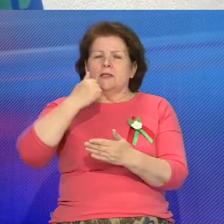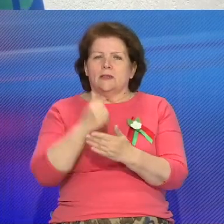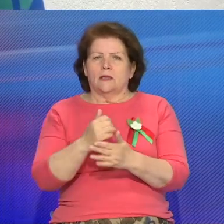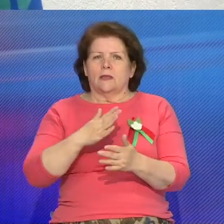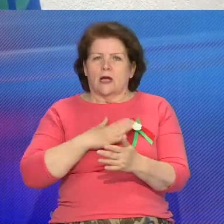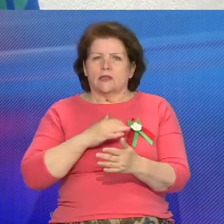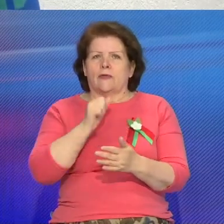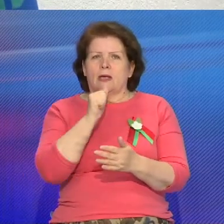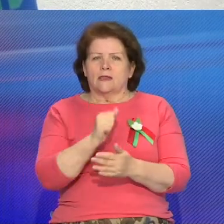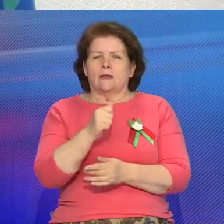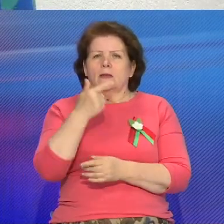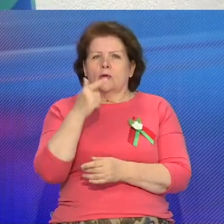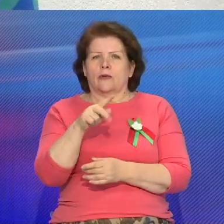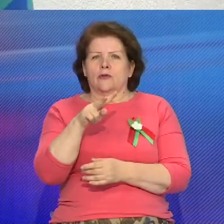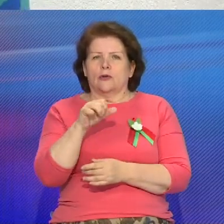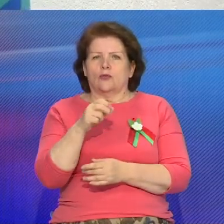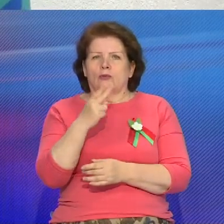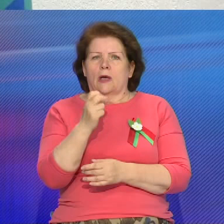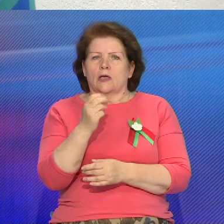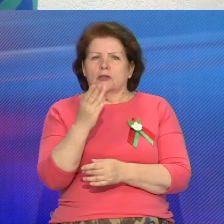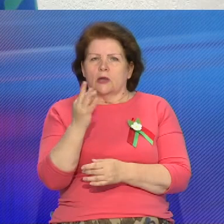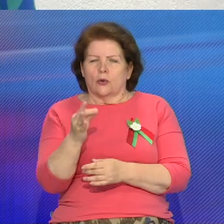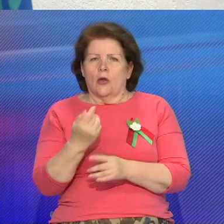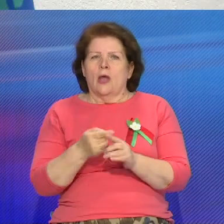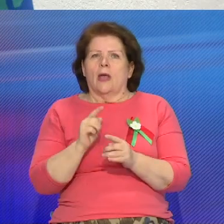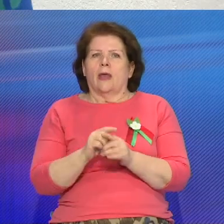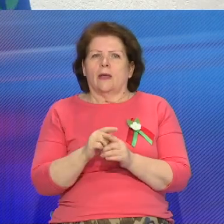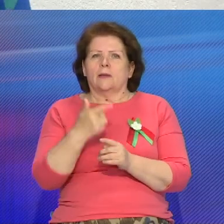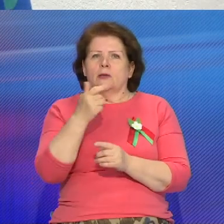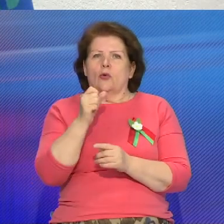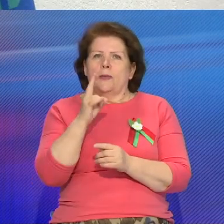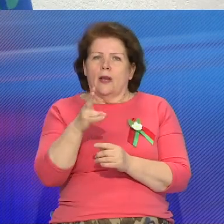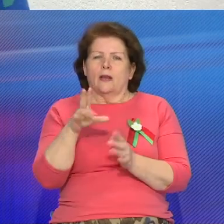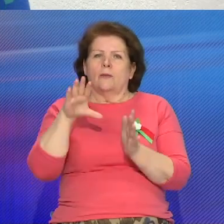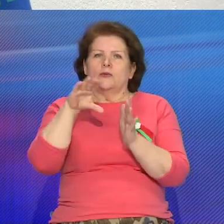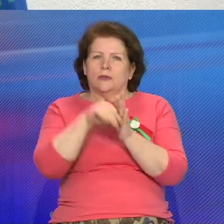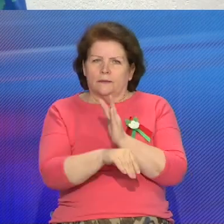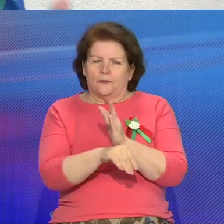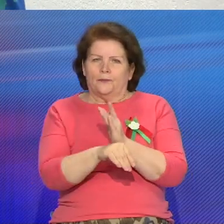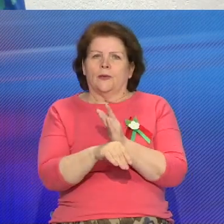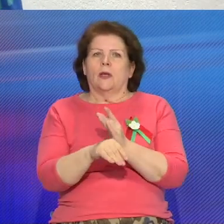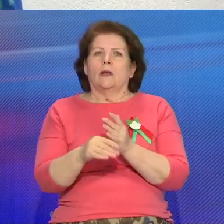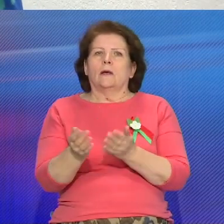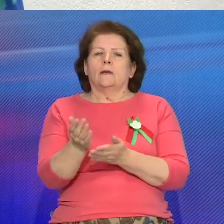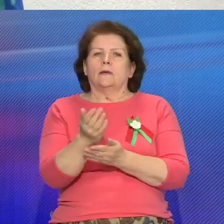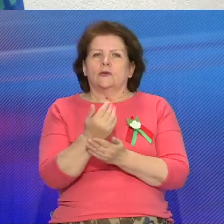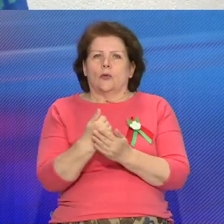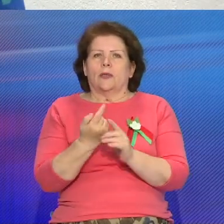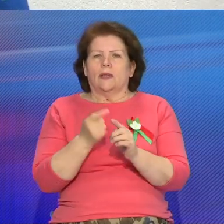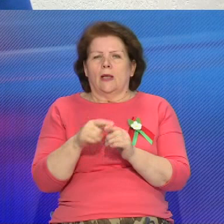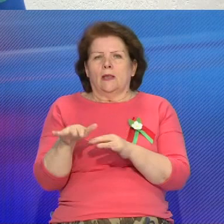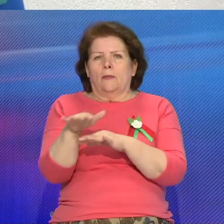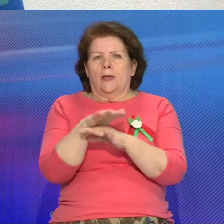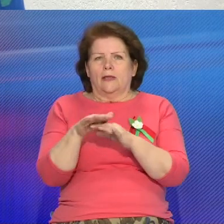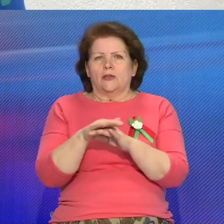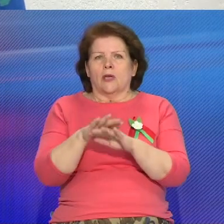Григорьевича Лукашенко. И, естественно, данный гобелен будет в рамках и других грантов собран на данной площадке и